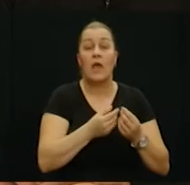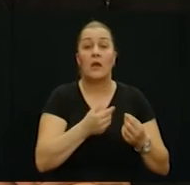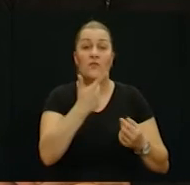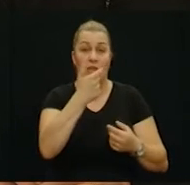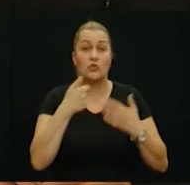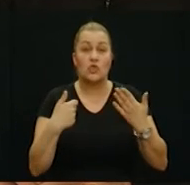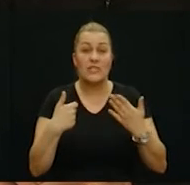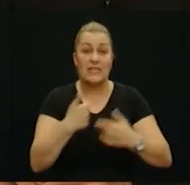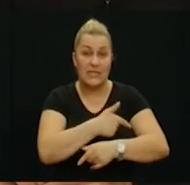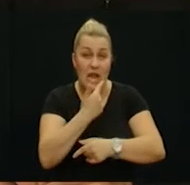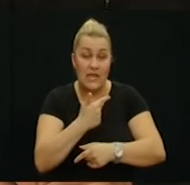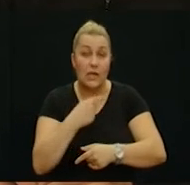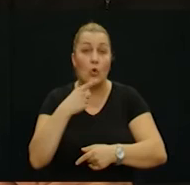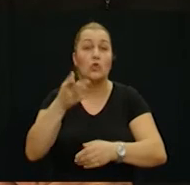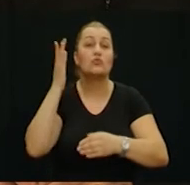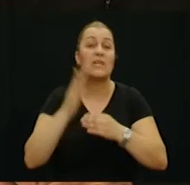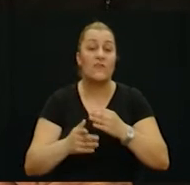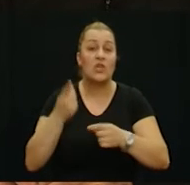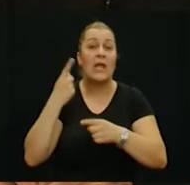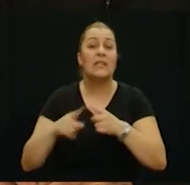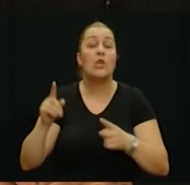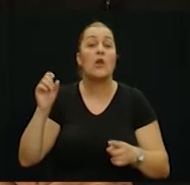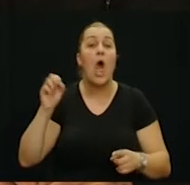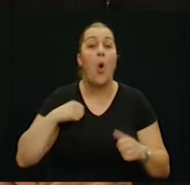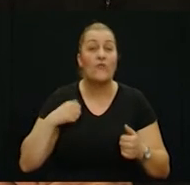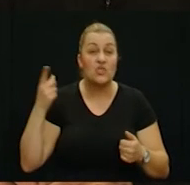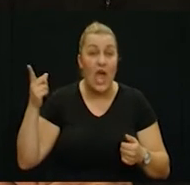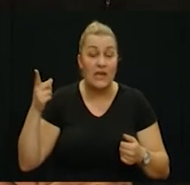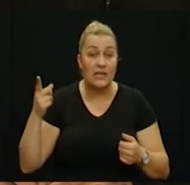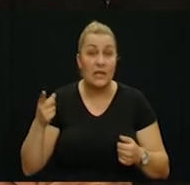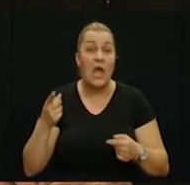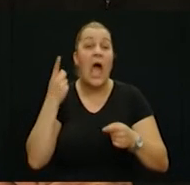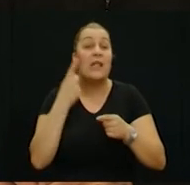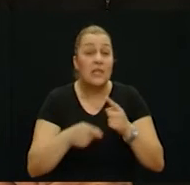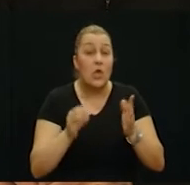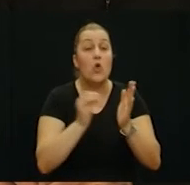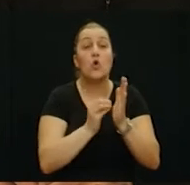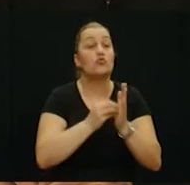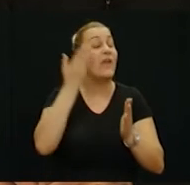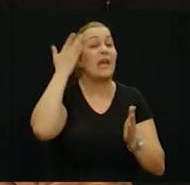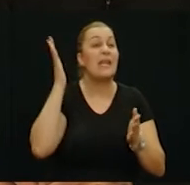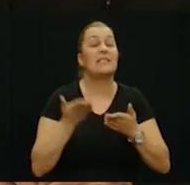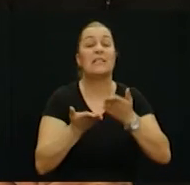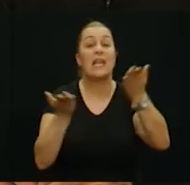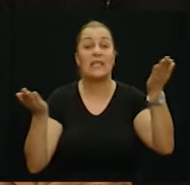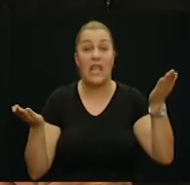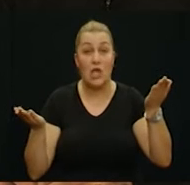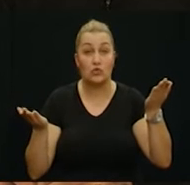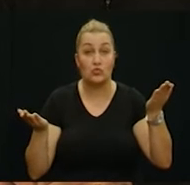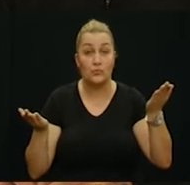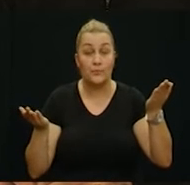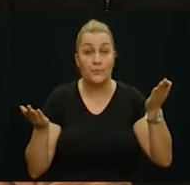ranjenika koji su završili dio na očari a dio dio se i dan danas ne zna gdje su.